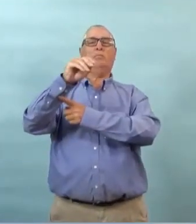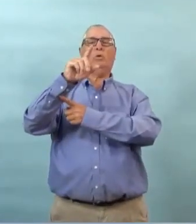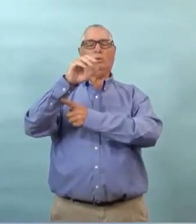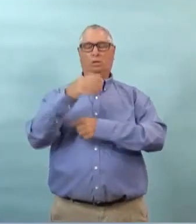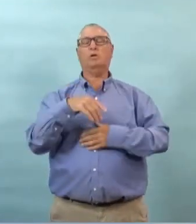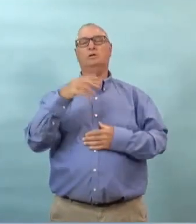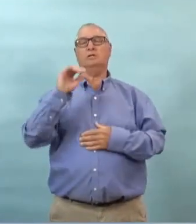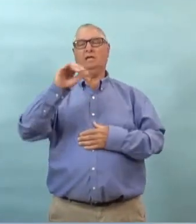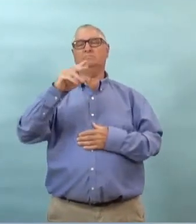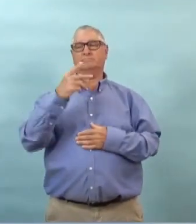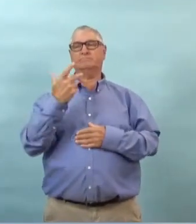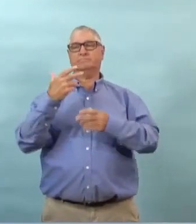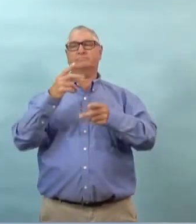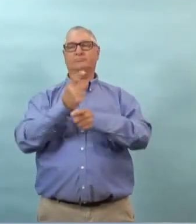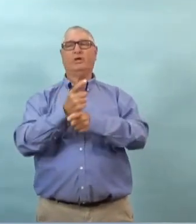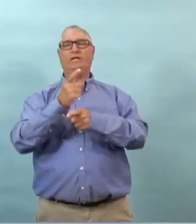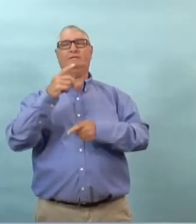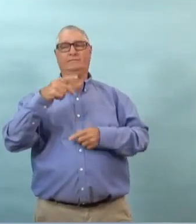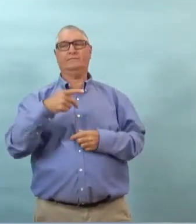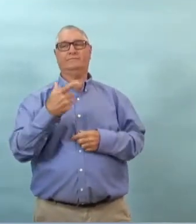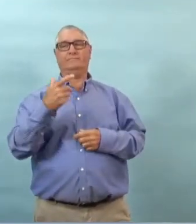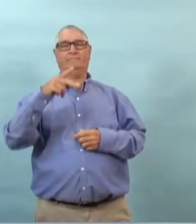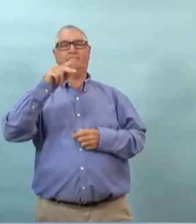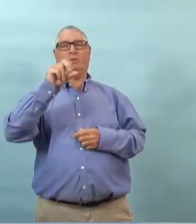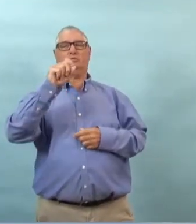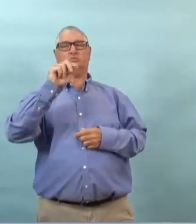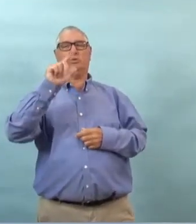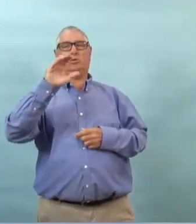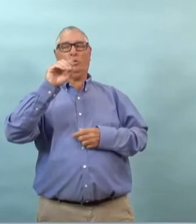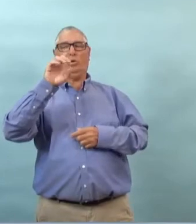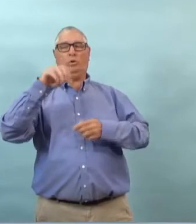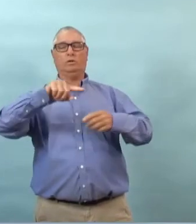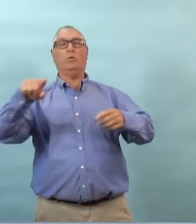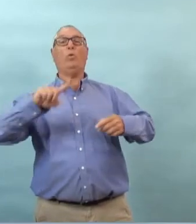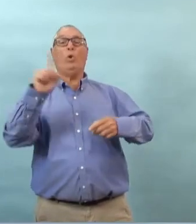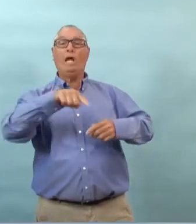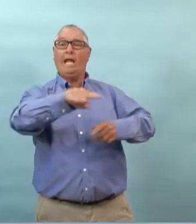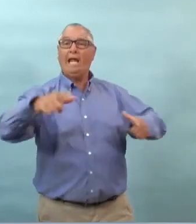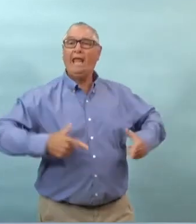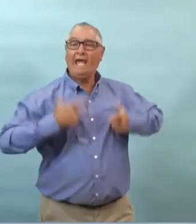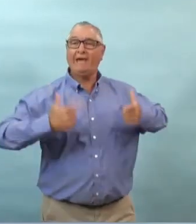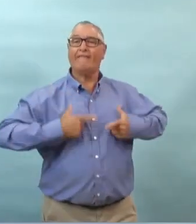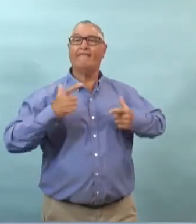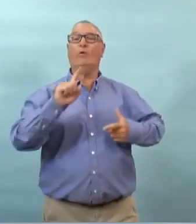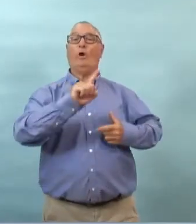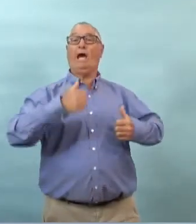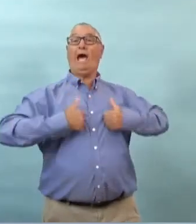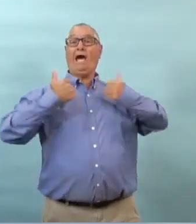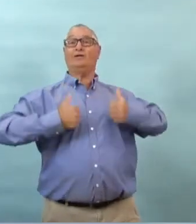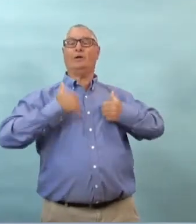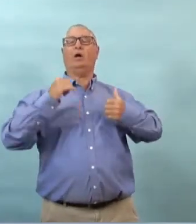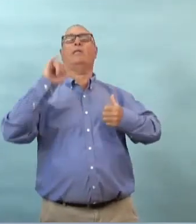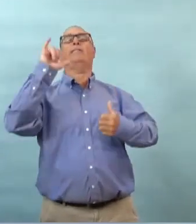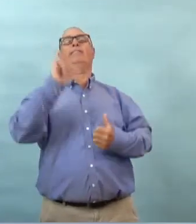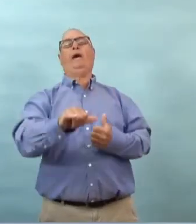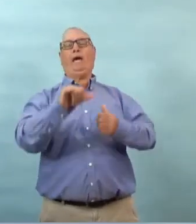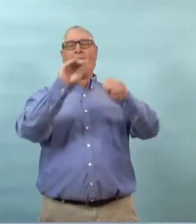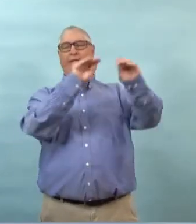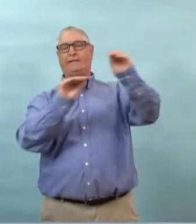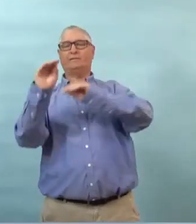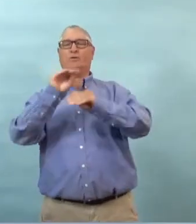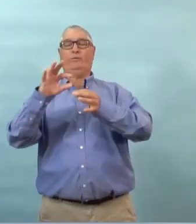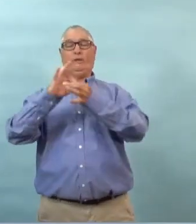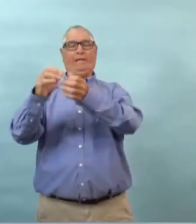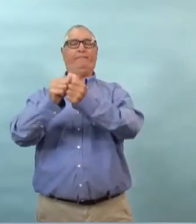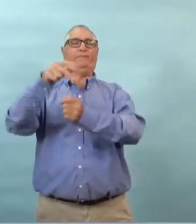c'était là où se trouvent les gens lorsqu'il ya eu un suivi des autorités de la de santé publique et bien